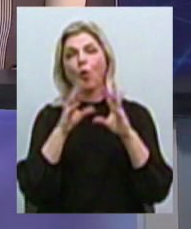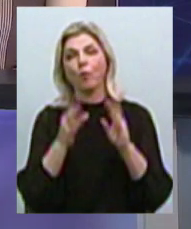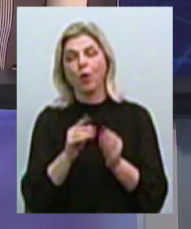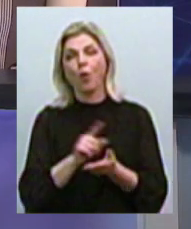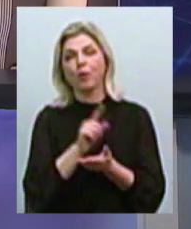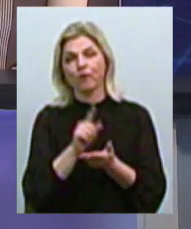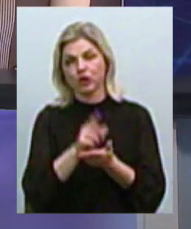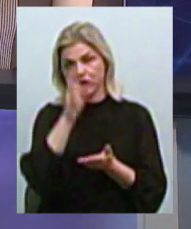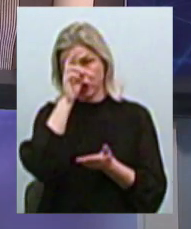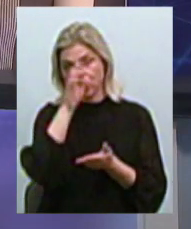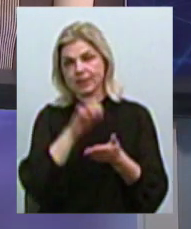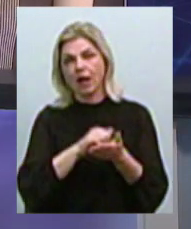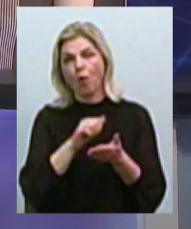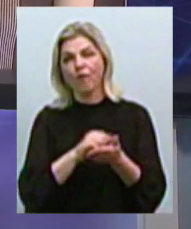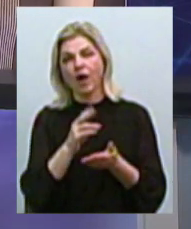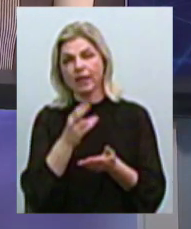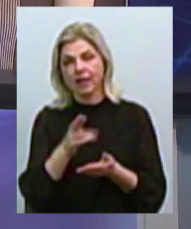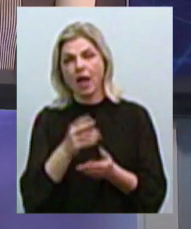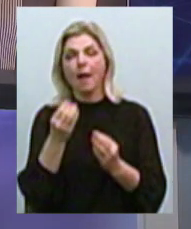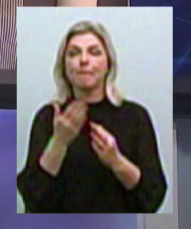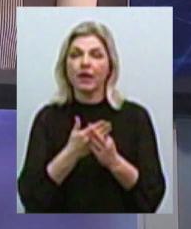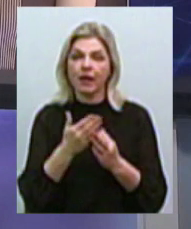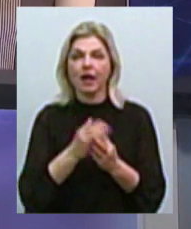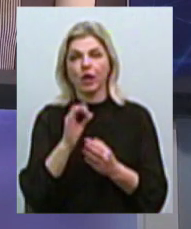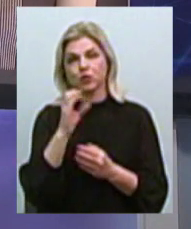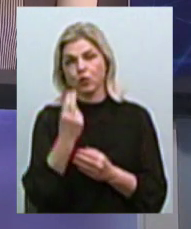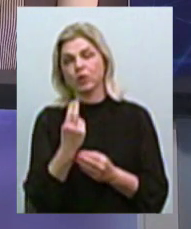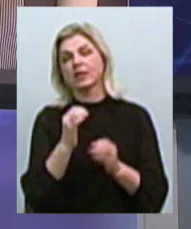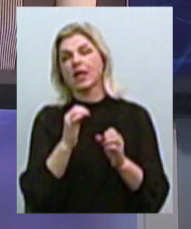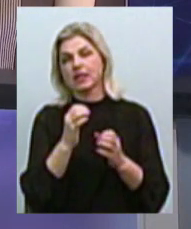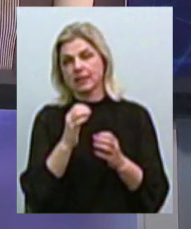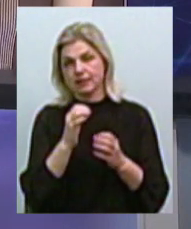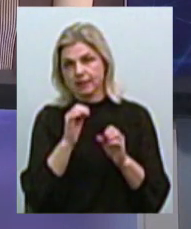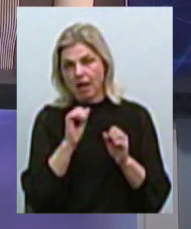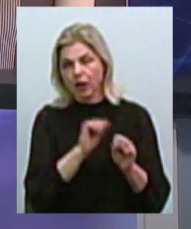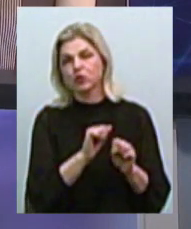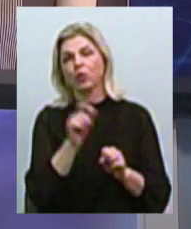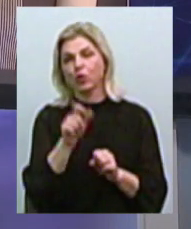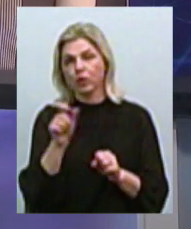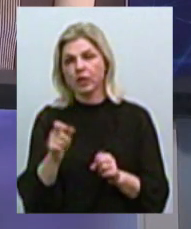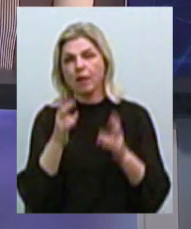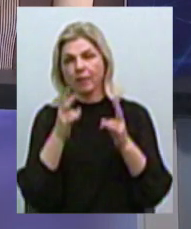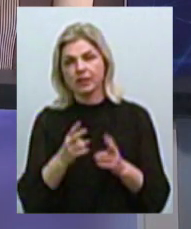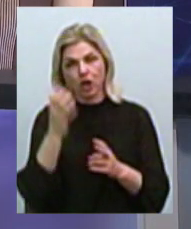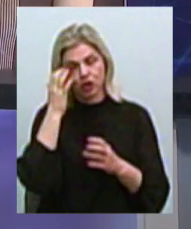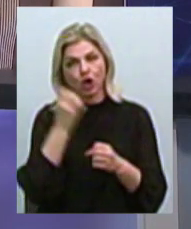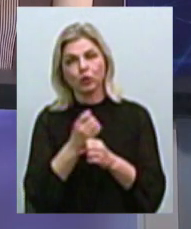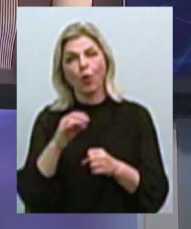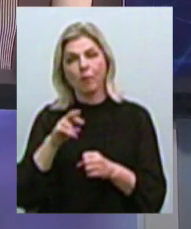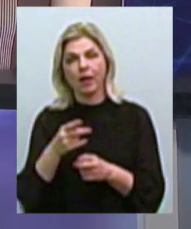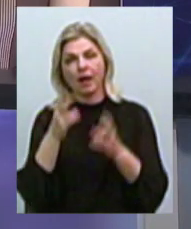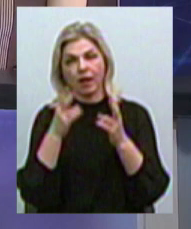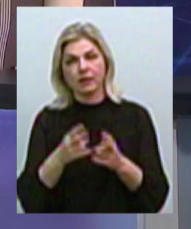'язкового державного страхування пільг та соціального захисту громадян постраждалих внаслідок Чорнобильської катастрофи